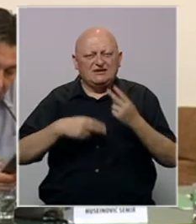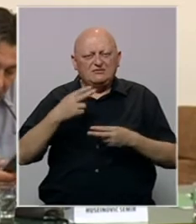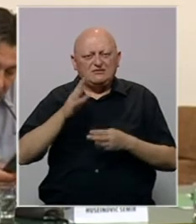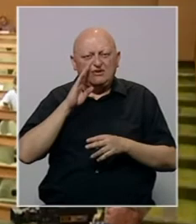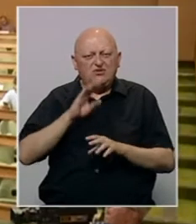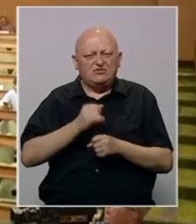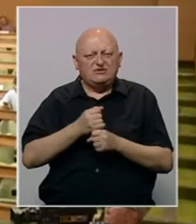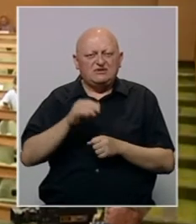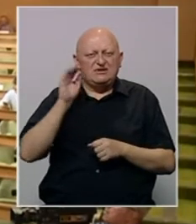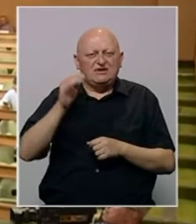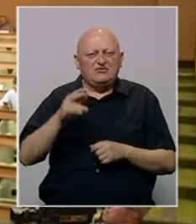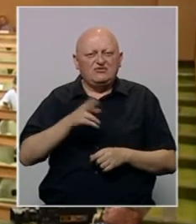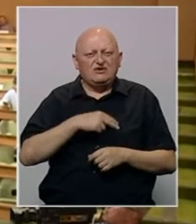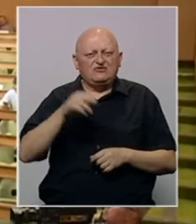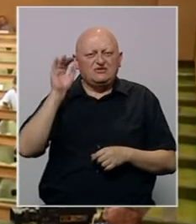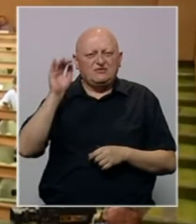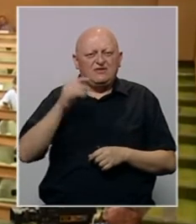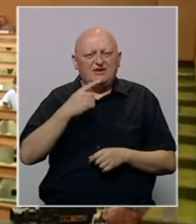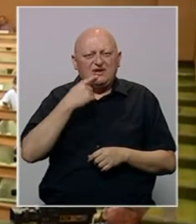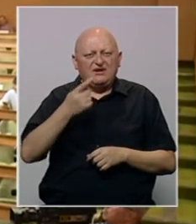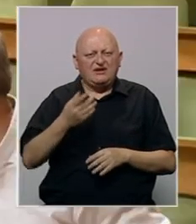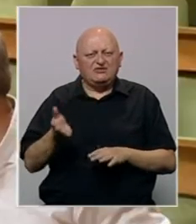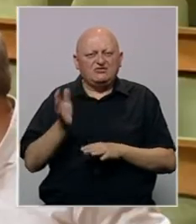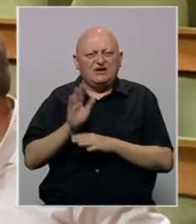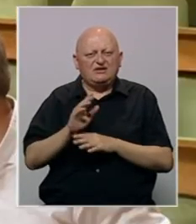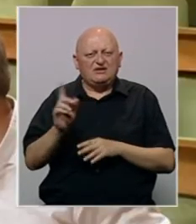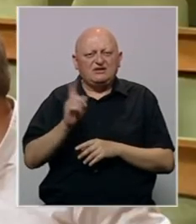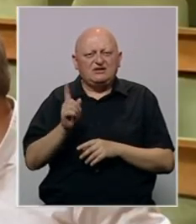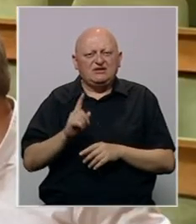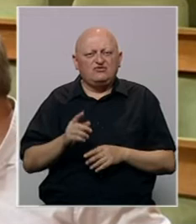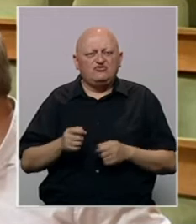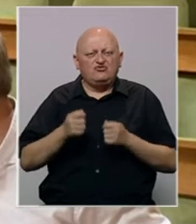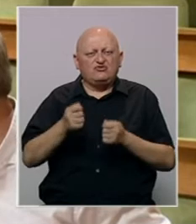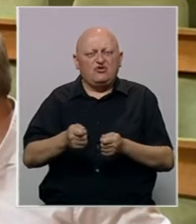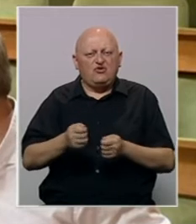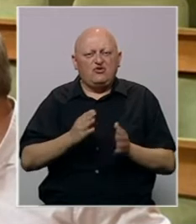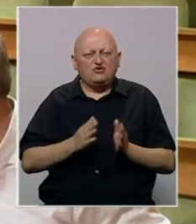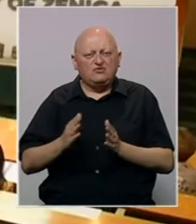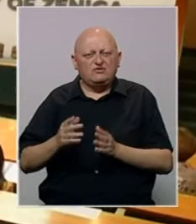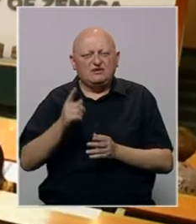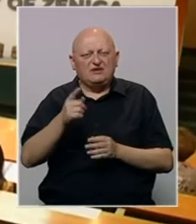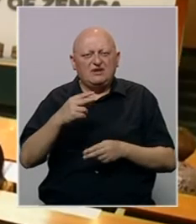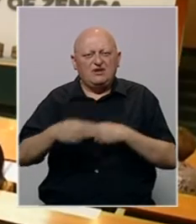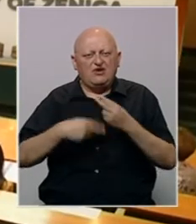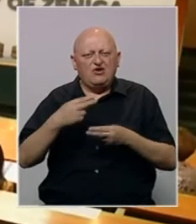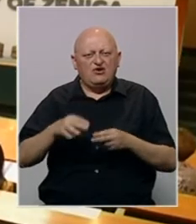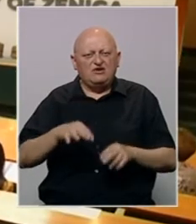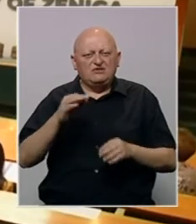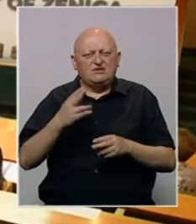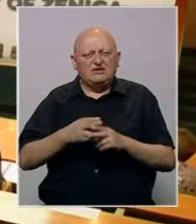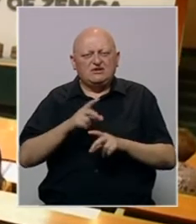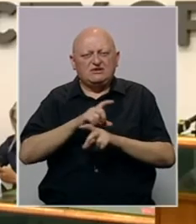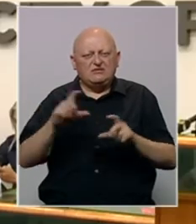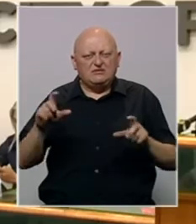centralne izborne komisije i najavljuju krivične prijeve. Naveli su da kandidat nije učestvovao u konkursnoj proceduri te da je